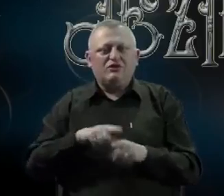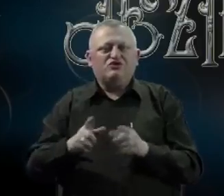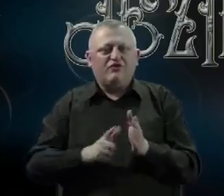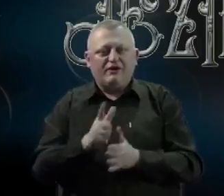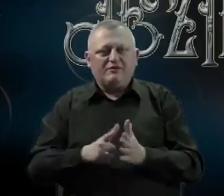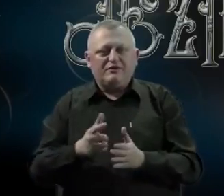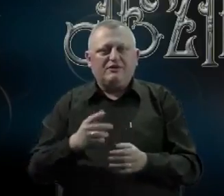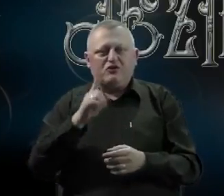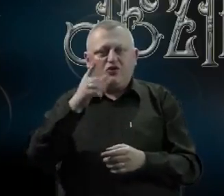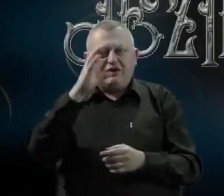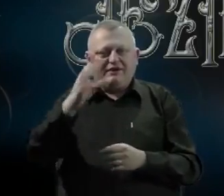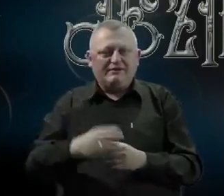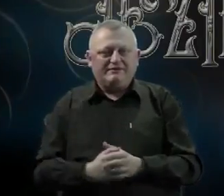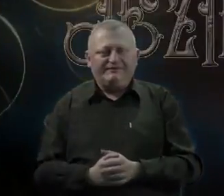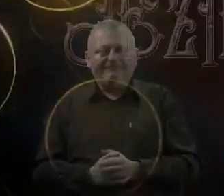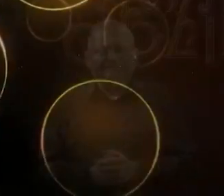u isto vrijeme. Do gledanja.